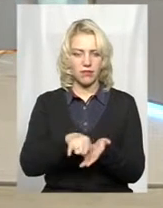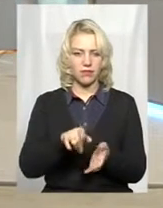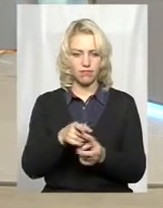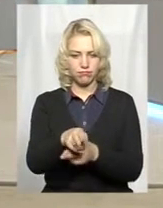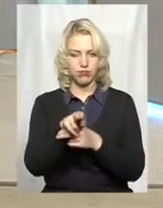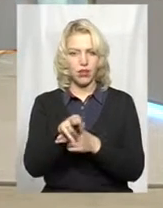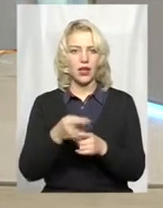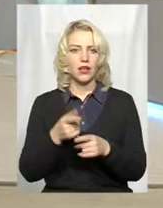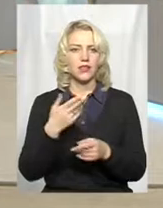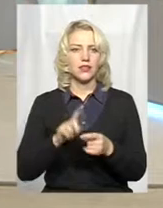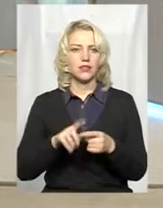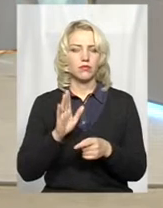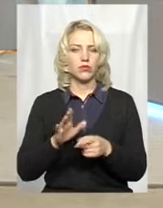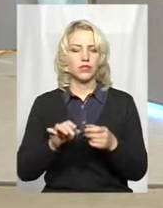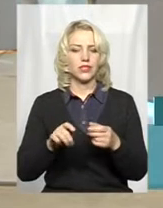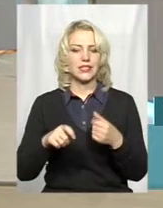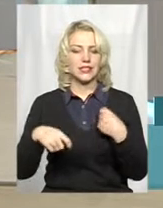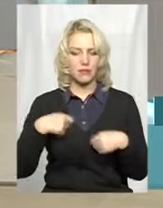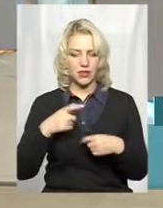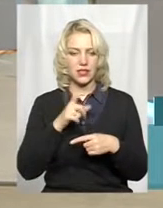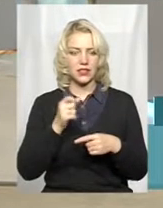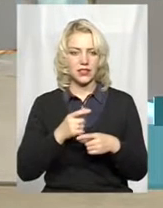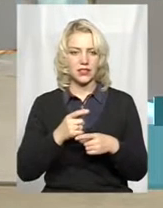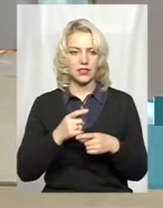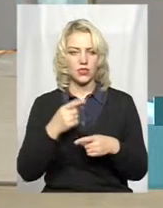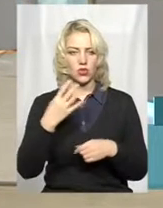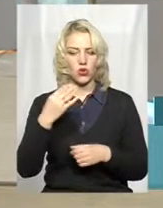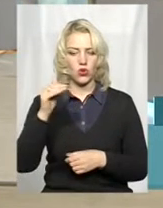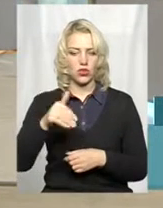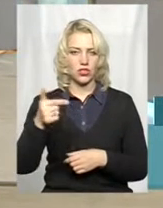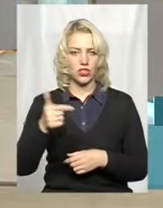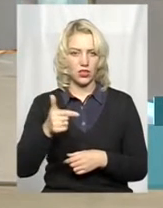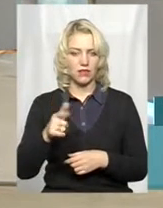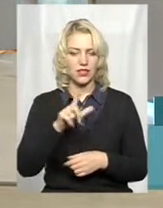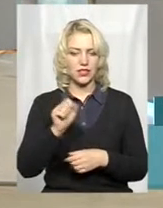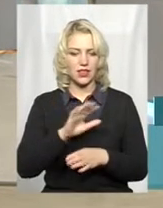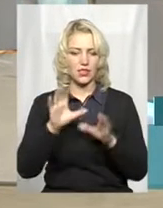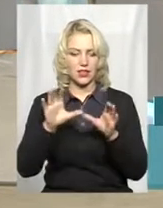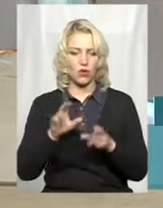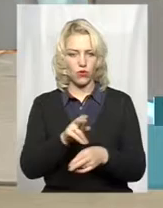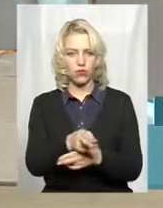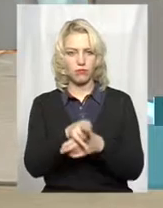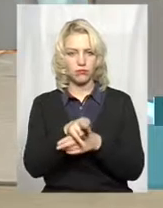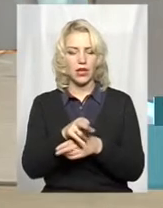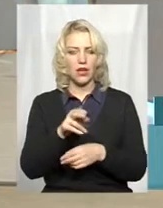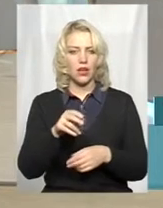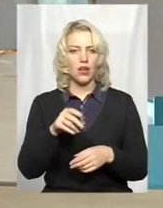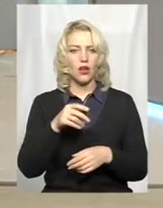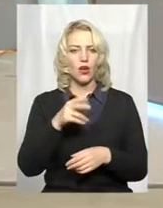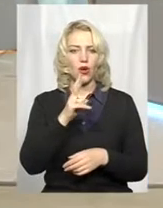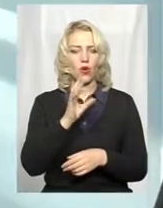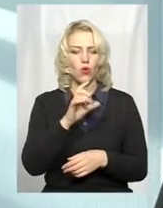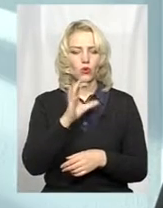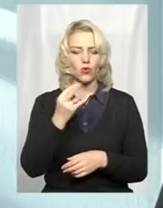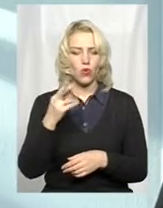ну, не порядка, збитки за незаконне добування кабана – 40 тисяч гривень, за незаконне добування косулі європейської – 32 тисячі,